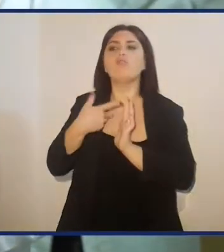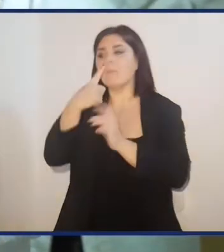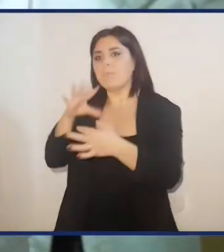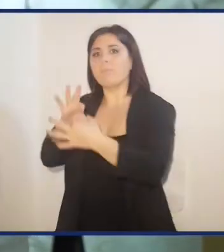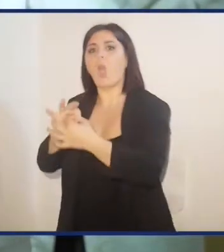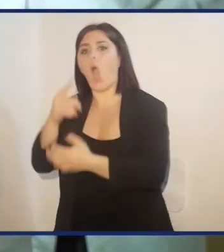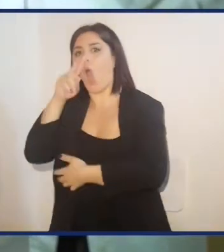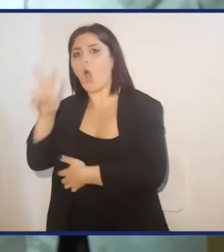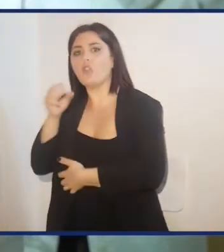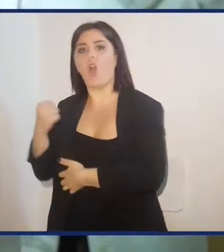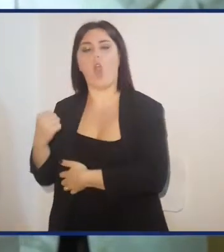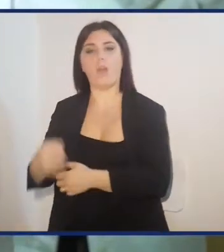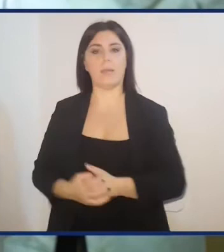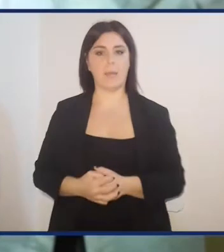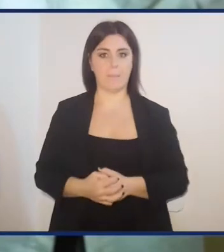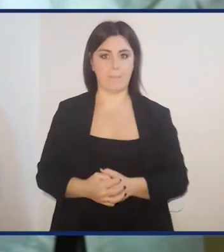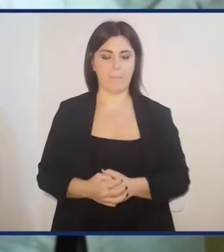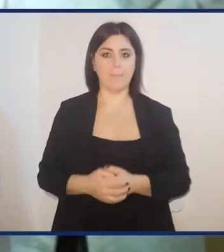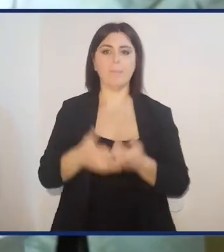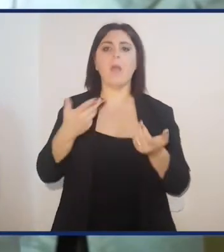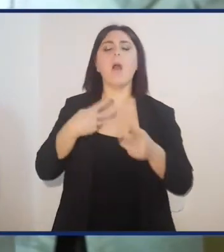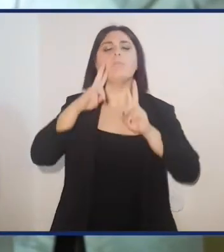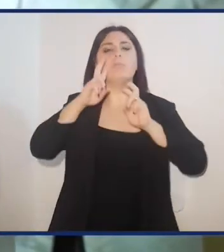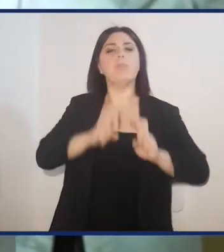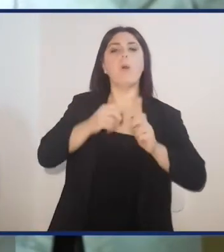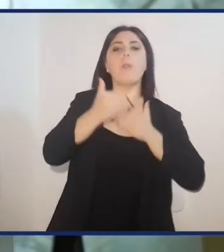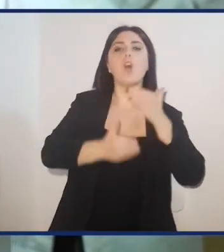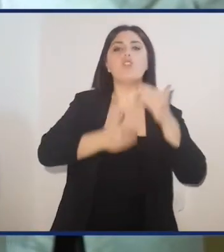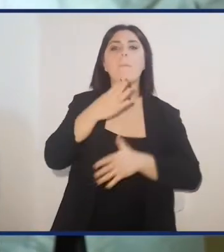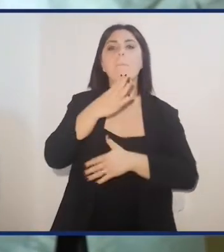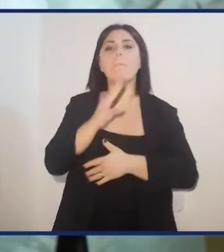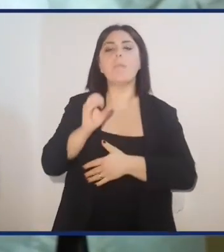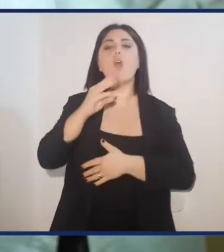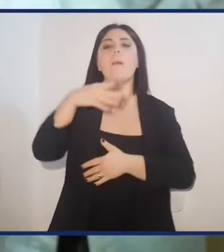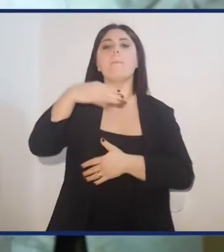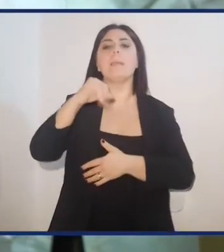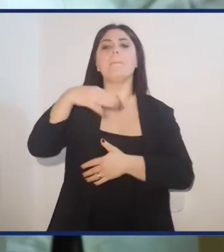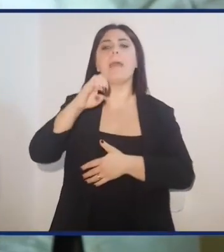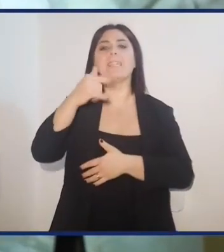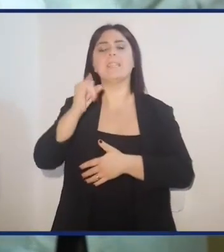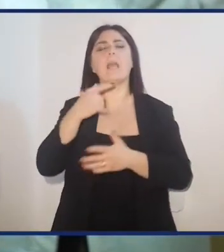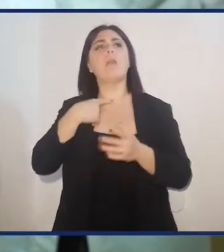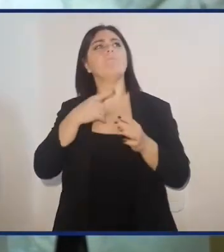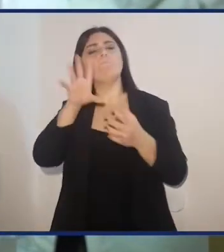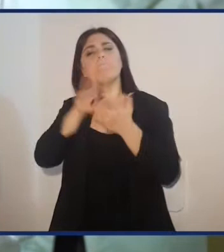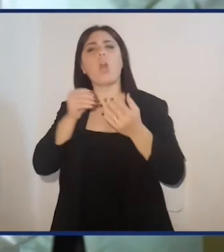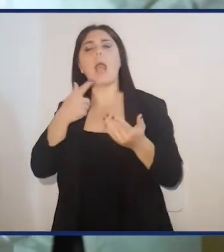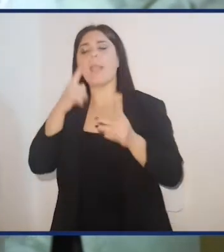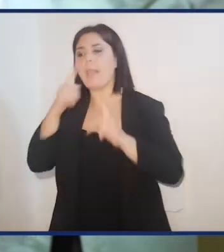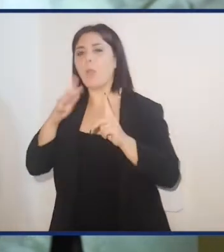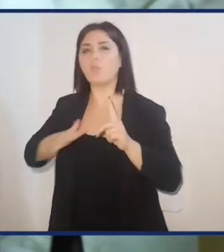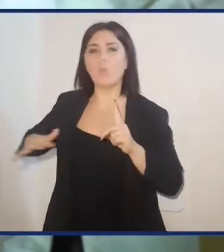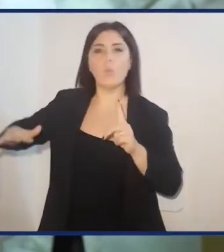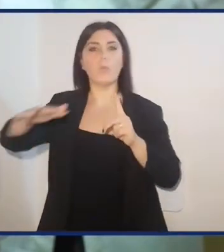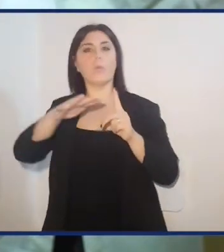odore. Quindi abbiamo sfruttato il processo di biomimetica, cioè ci siamo ispirati alla natura e in particolar